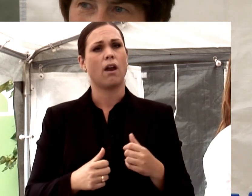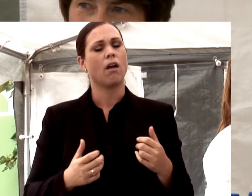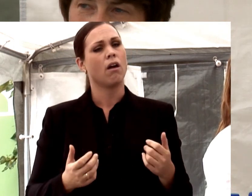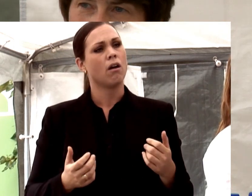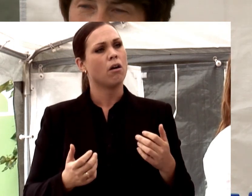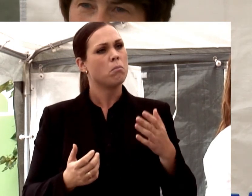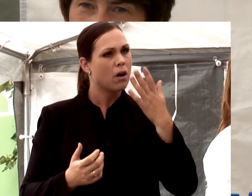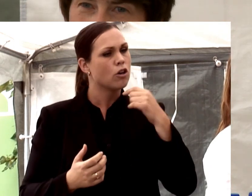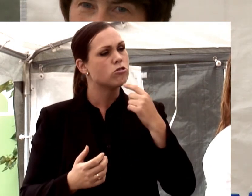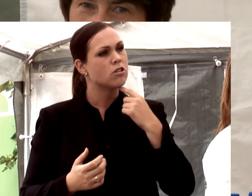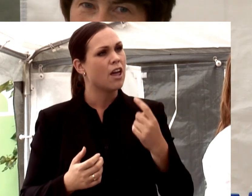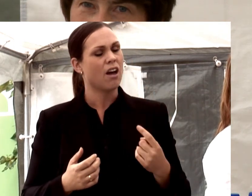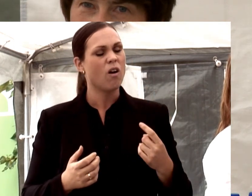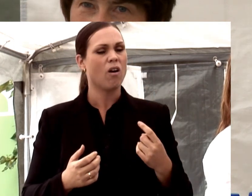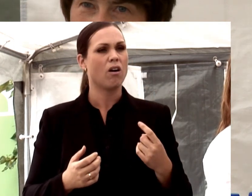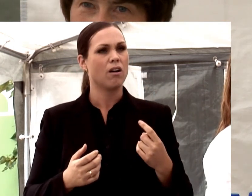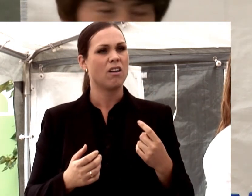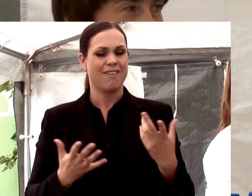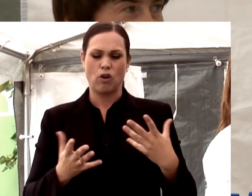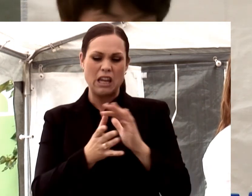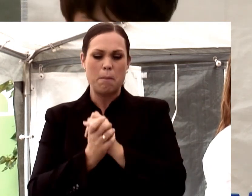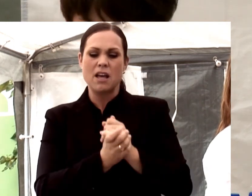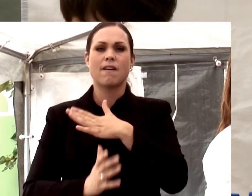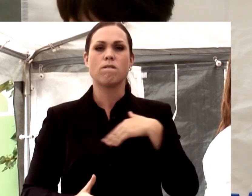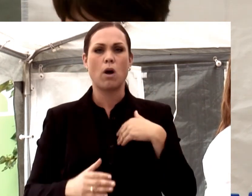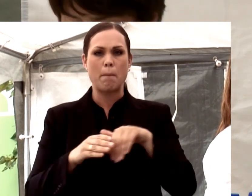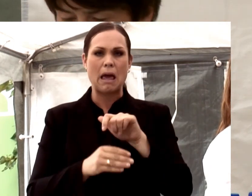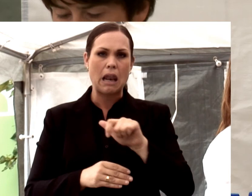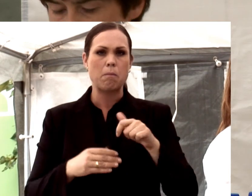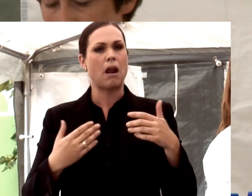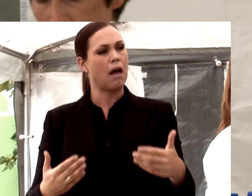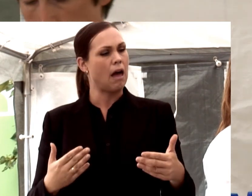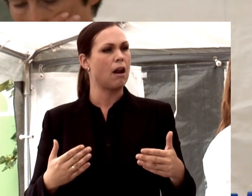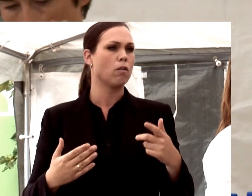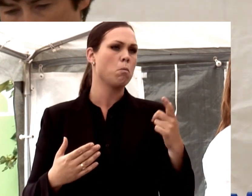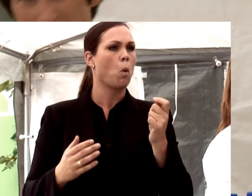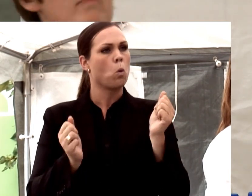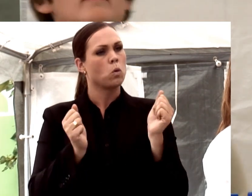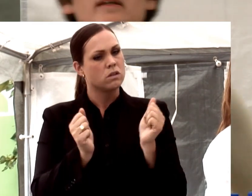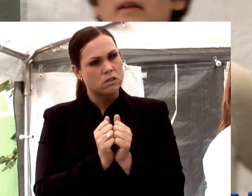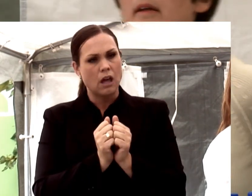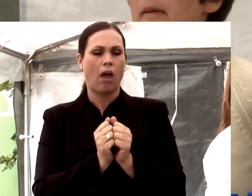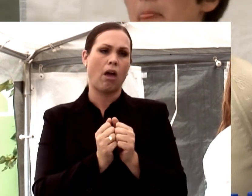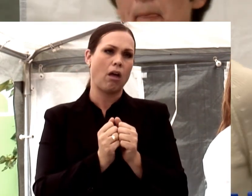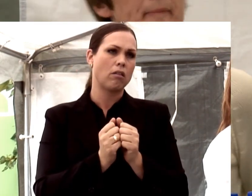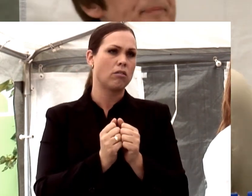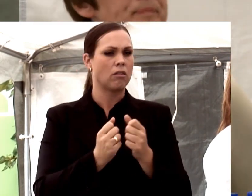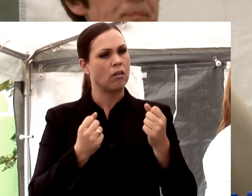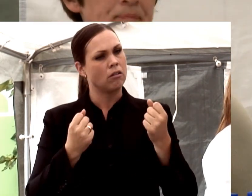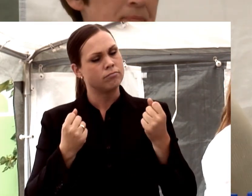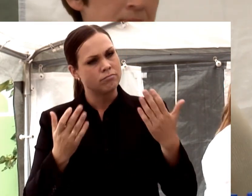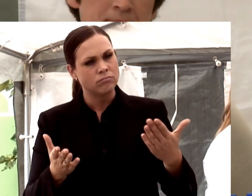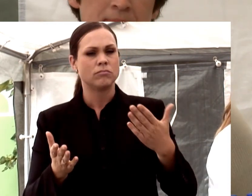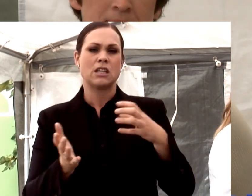att samlande för våra medlemmar är att de på något vis tillhandahåller allmännytta,